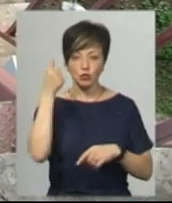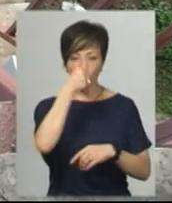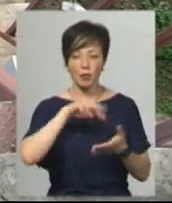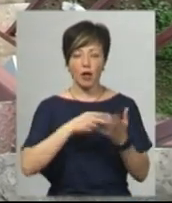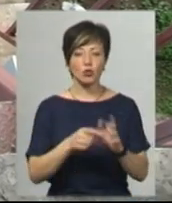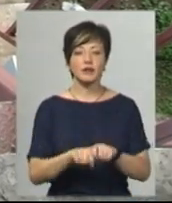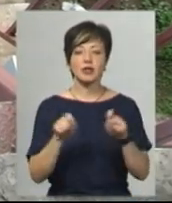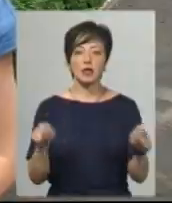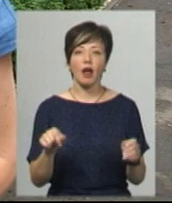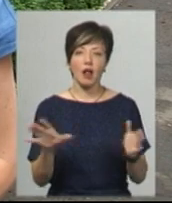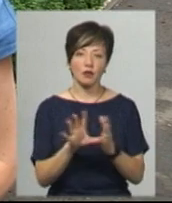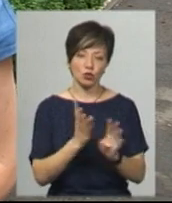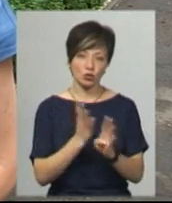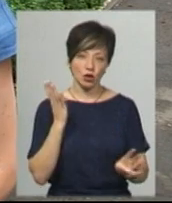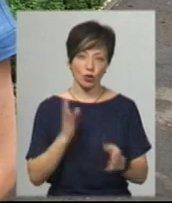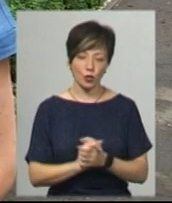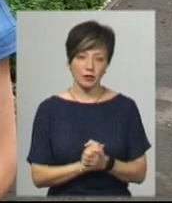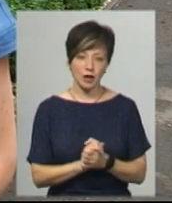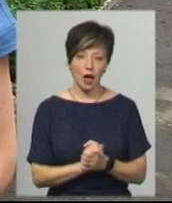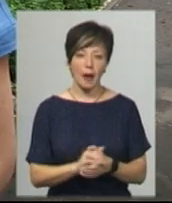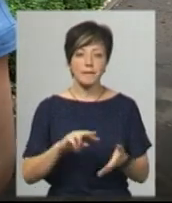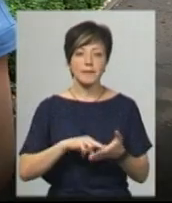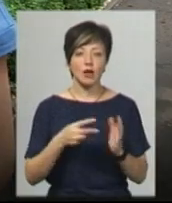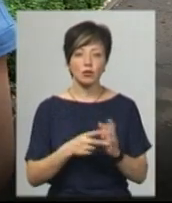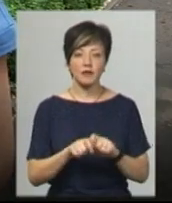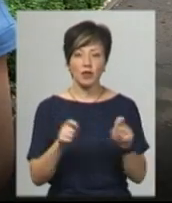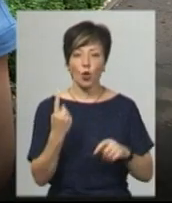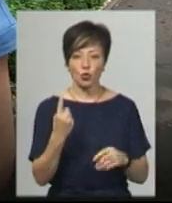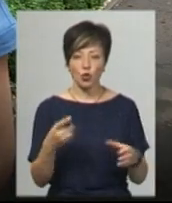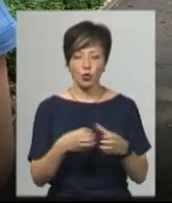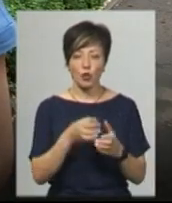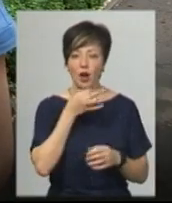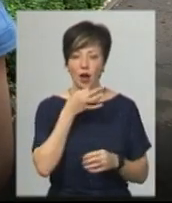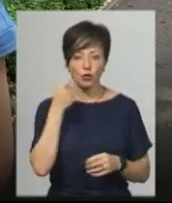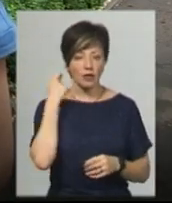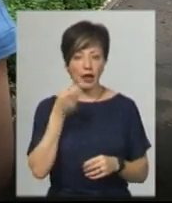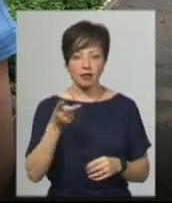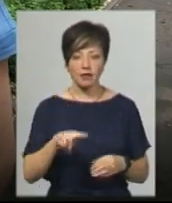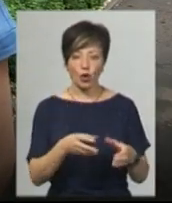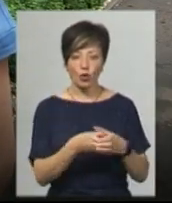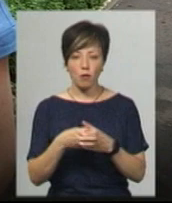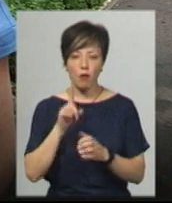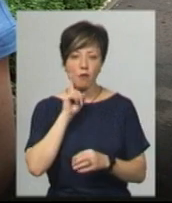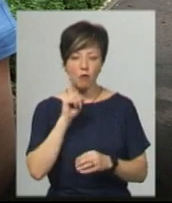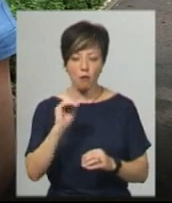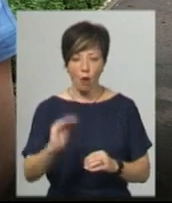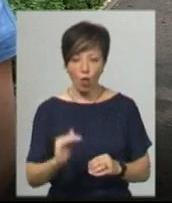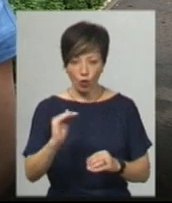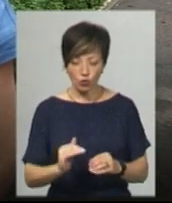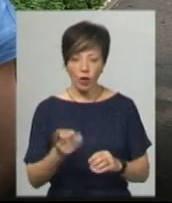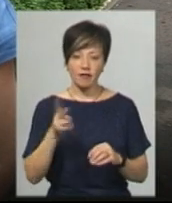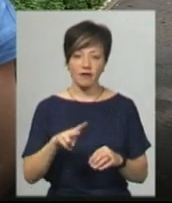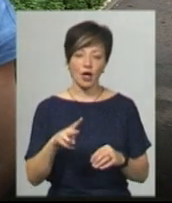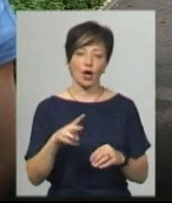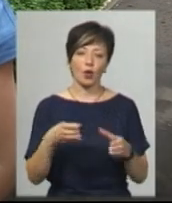планують відкрити електронну чергу. Ми плануємо відкрити там одну групу раннього віку, дві групи молодшого, дві групи